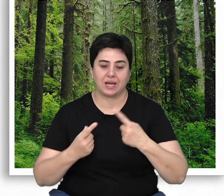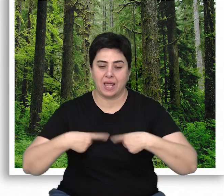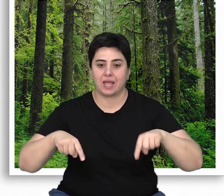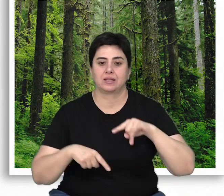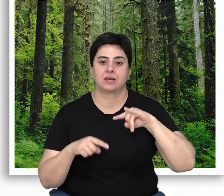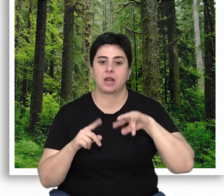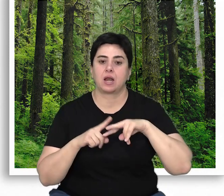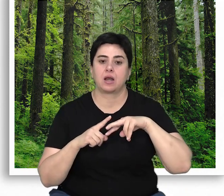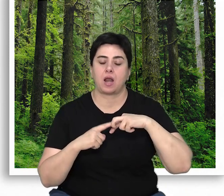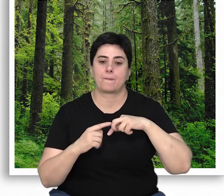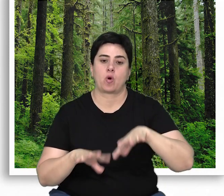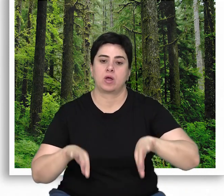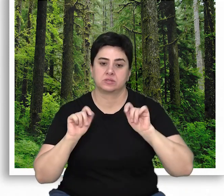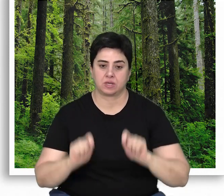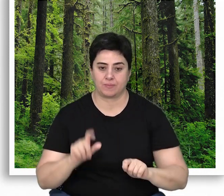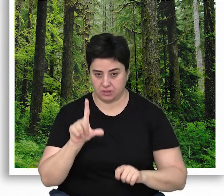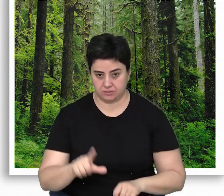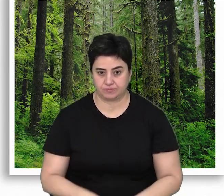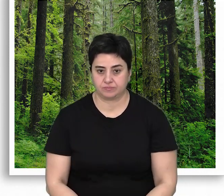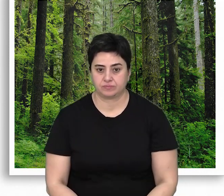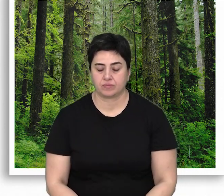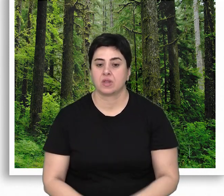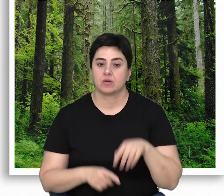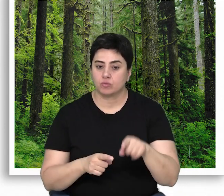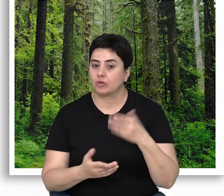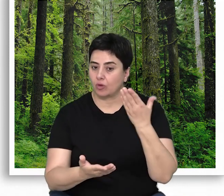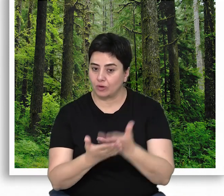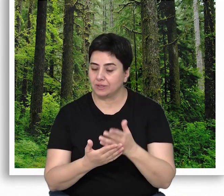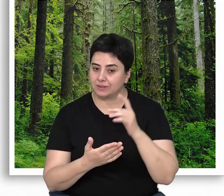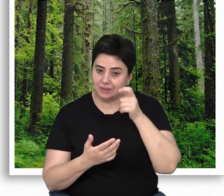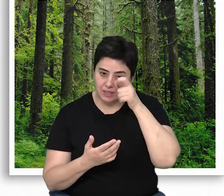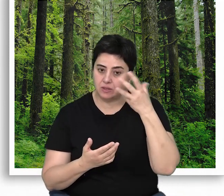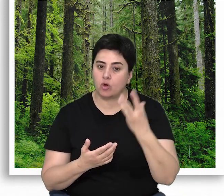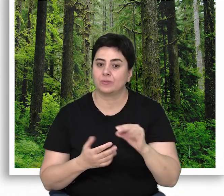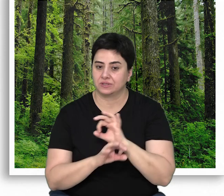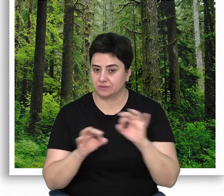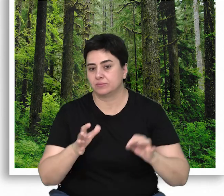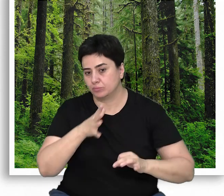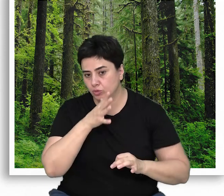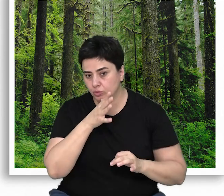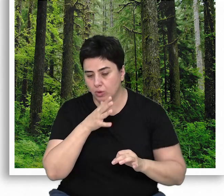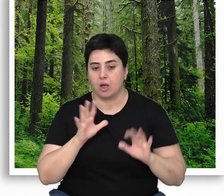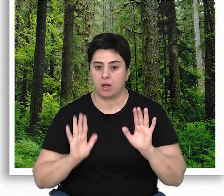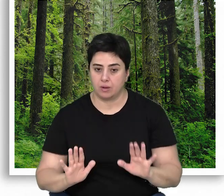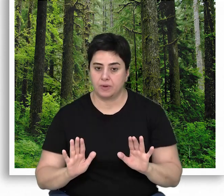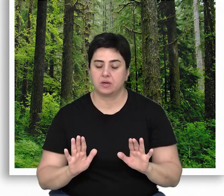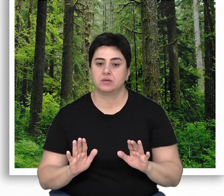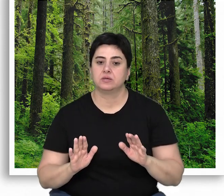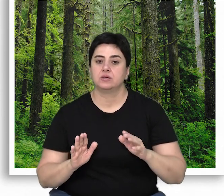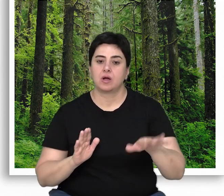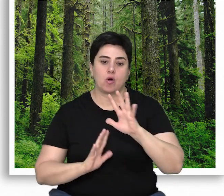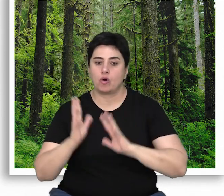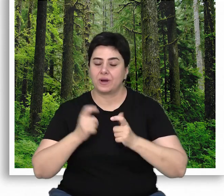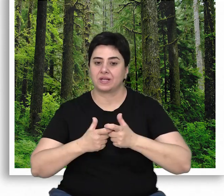bir heyet raporuna dayandırılmak zorundadır. Bu önerilerin o zaman dikkate alınmadığı bilinmektedir. Ancak